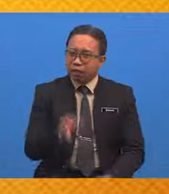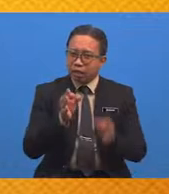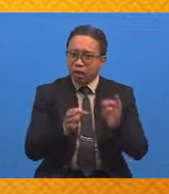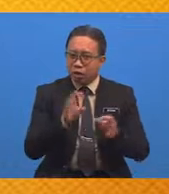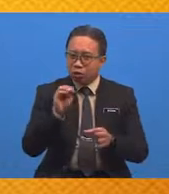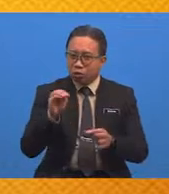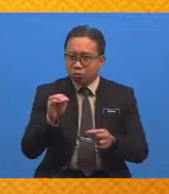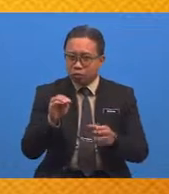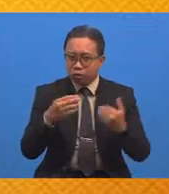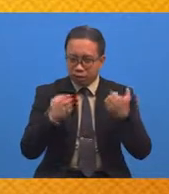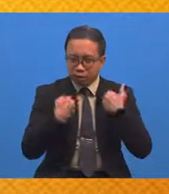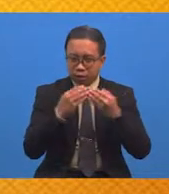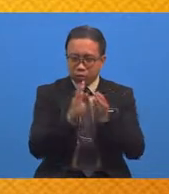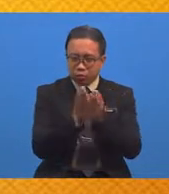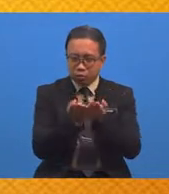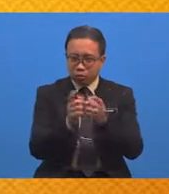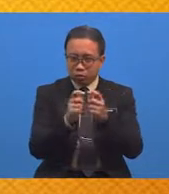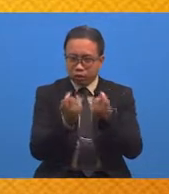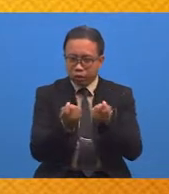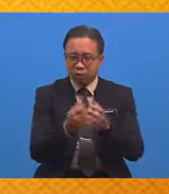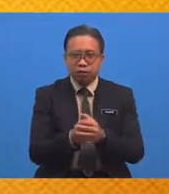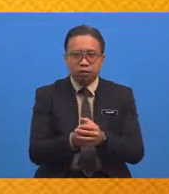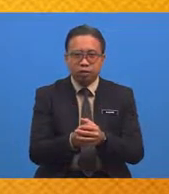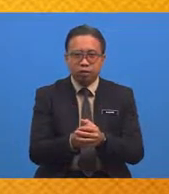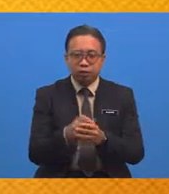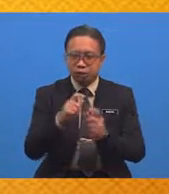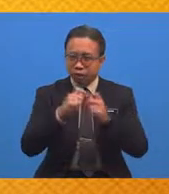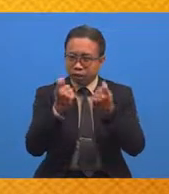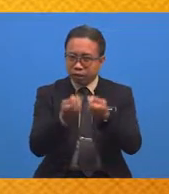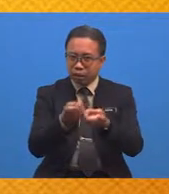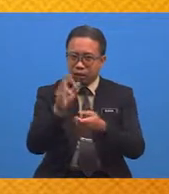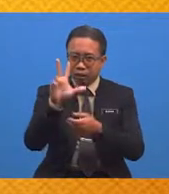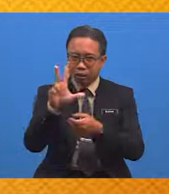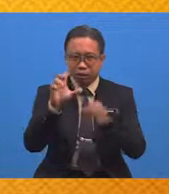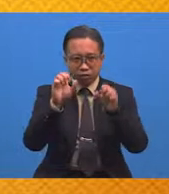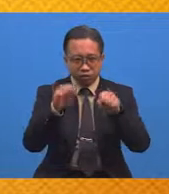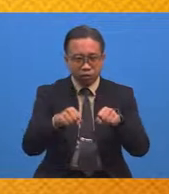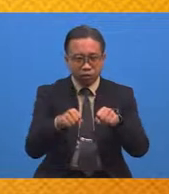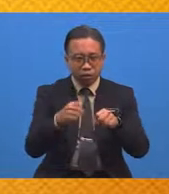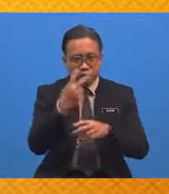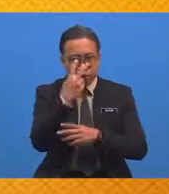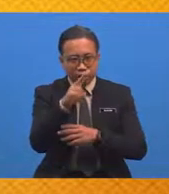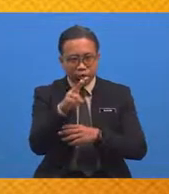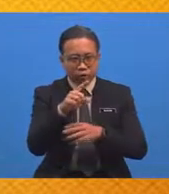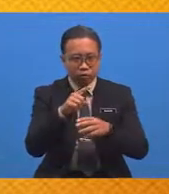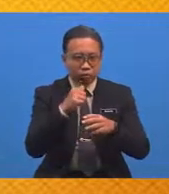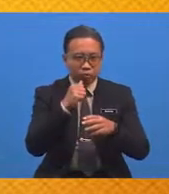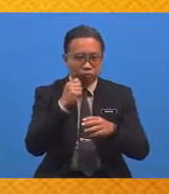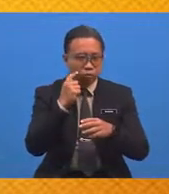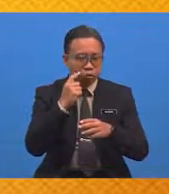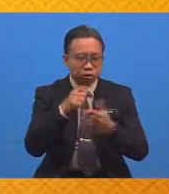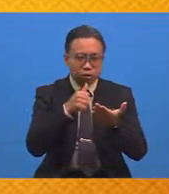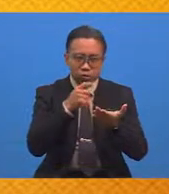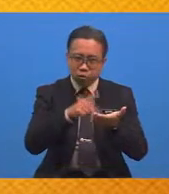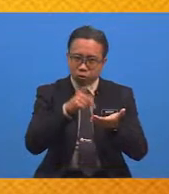-murid mempunyai buku teks Pendidikan Islam tingkatan 3 Bolehlah merujuk muka surat 69